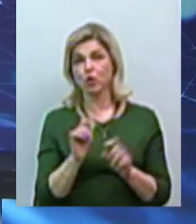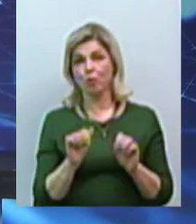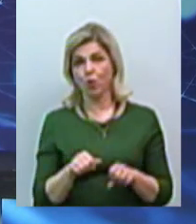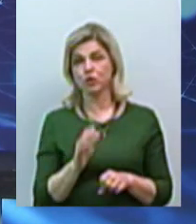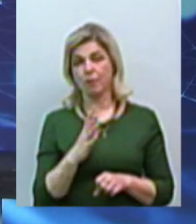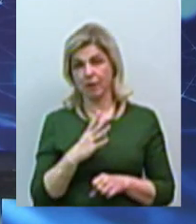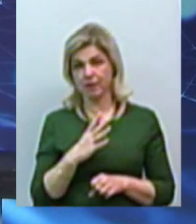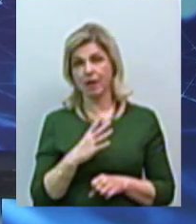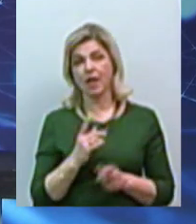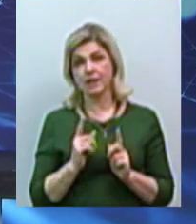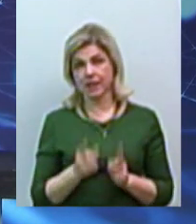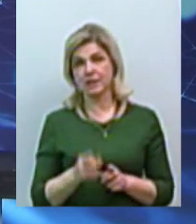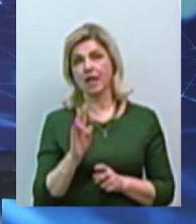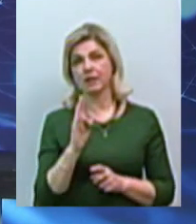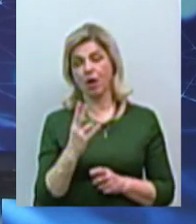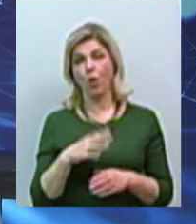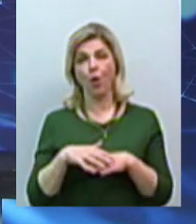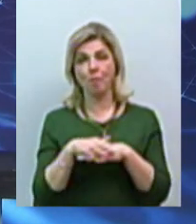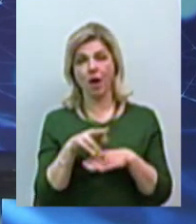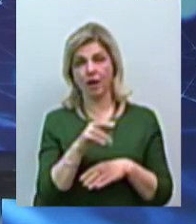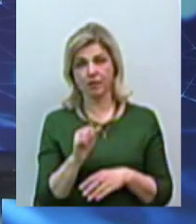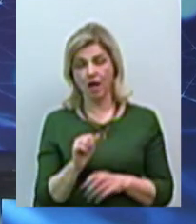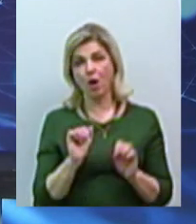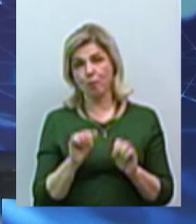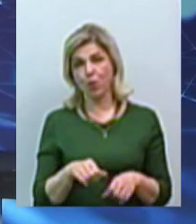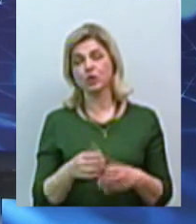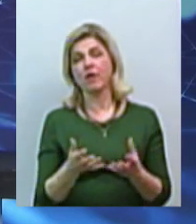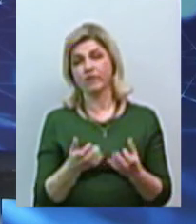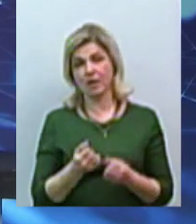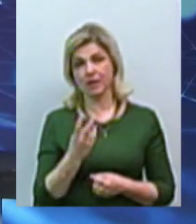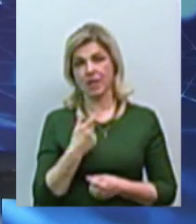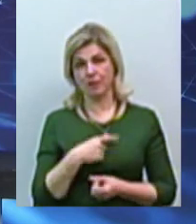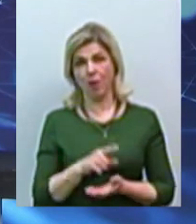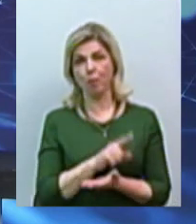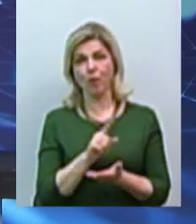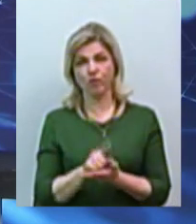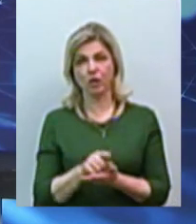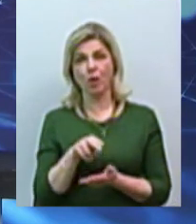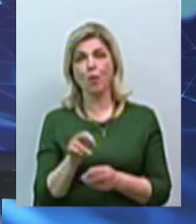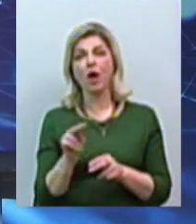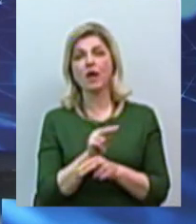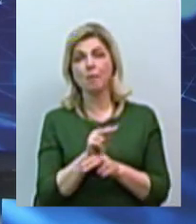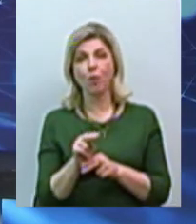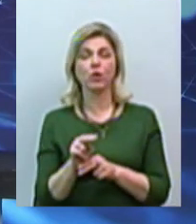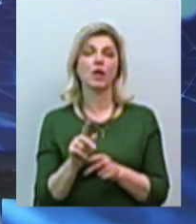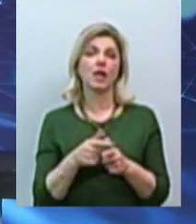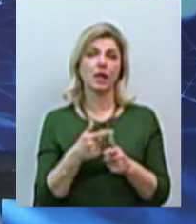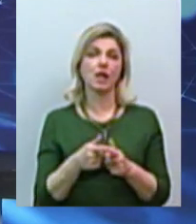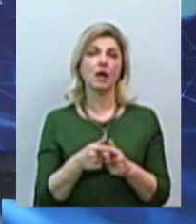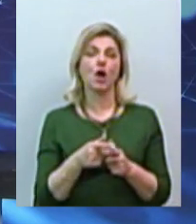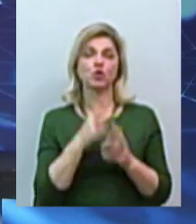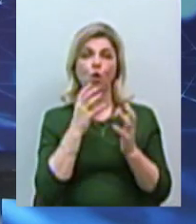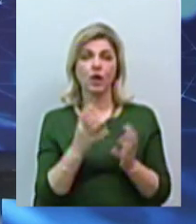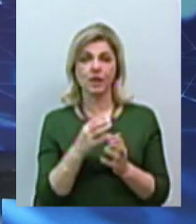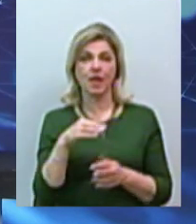дійсно Миколаївська громада може брати на себе певні зобов'язання по ремонтній кампанії чи утриманні ТЕЦ.